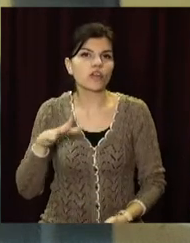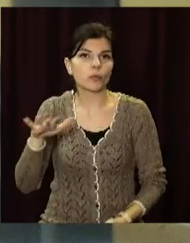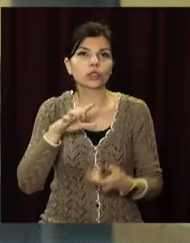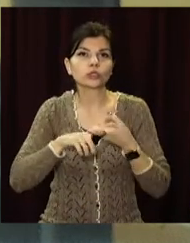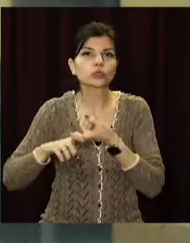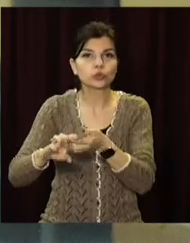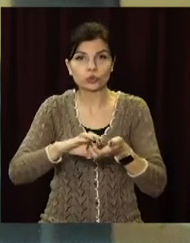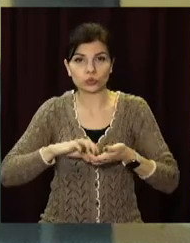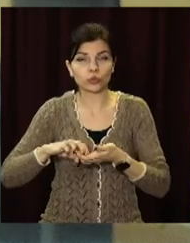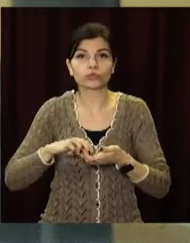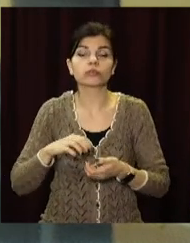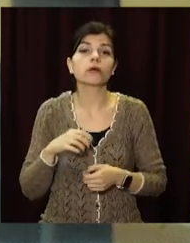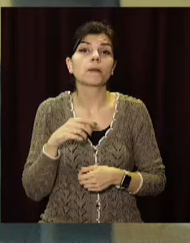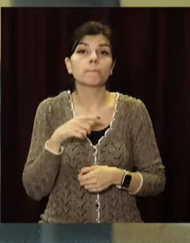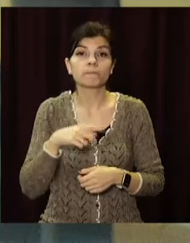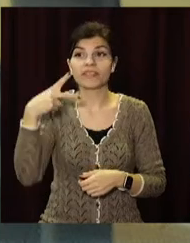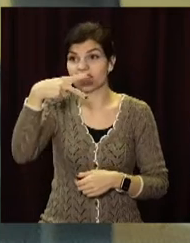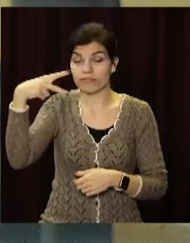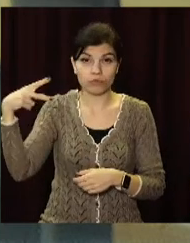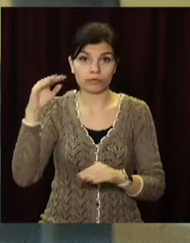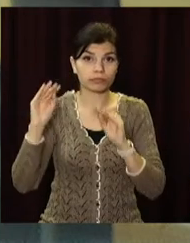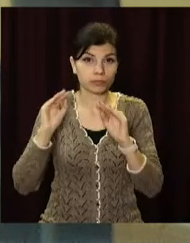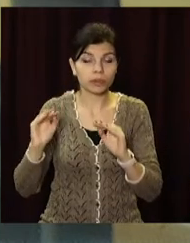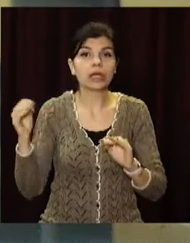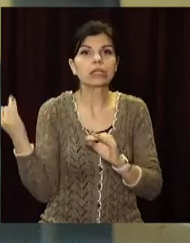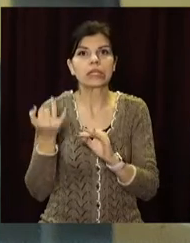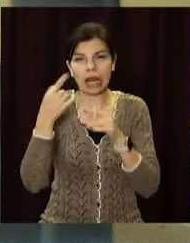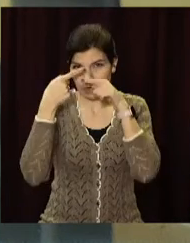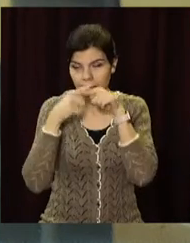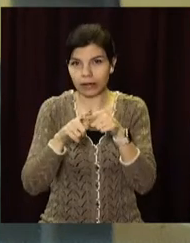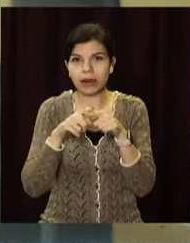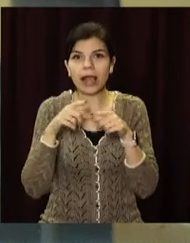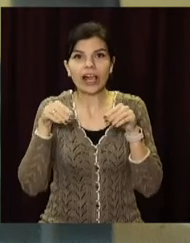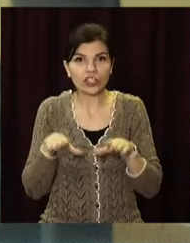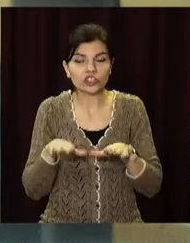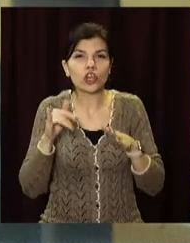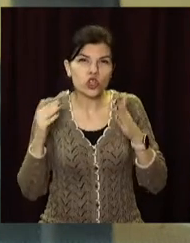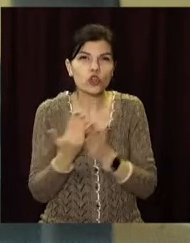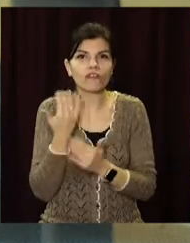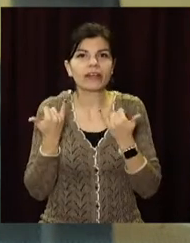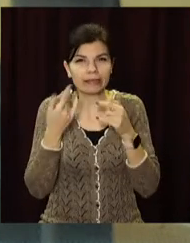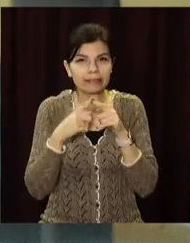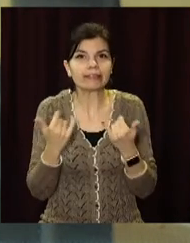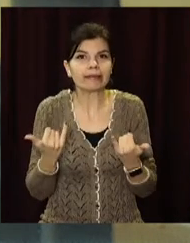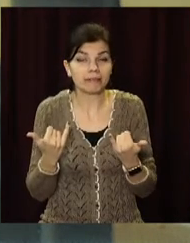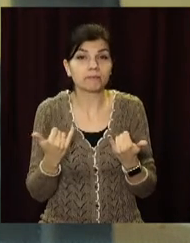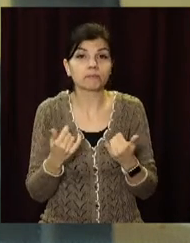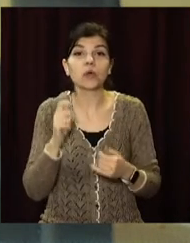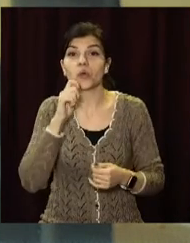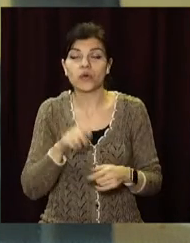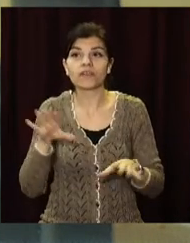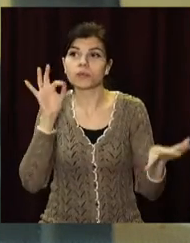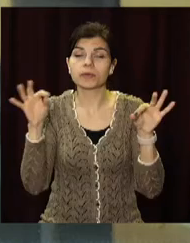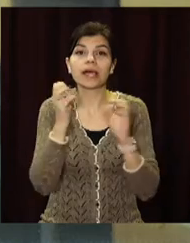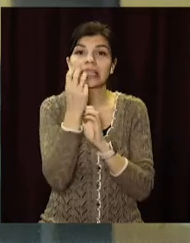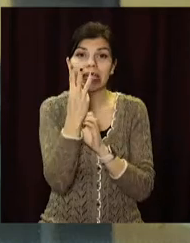Союзу. У двоповерховій будівлі проєктувальники поєднали цікаві архітектурні рішення та новітні технології. Загалом в Україні відібрали